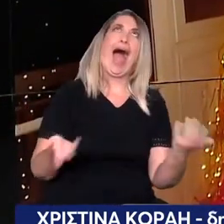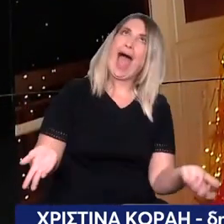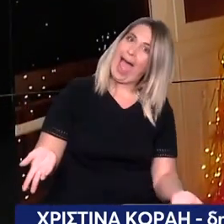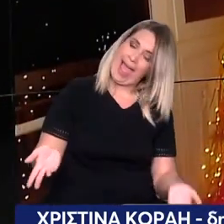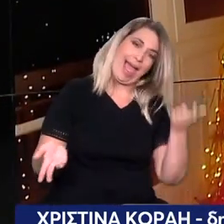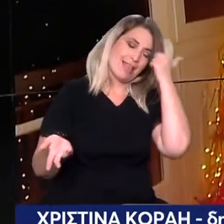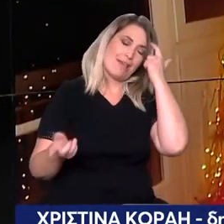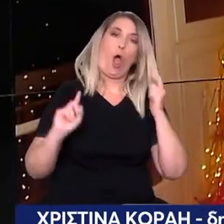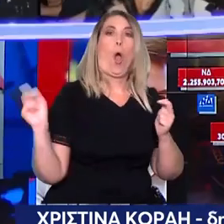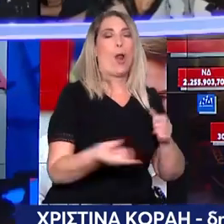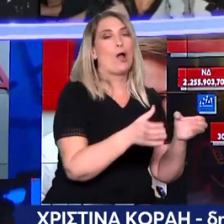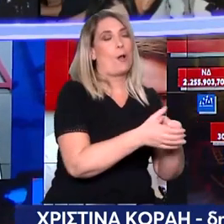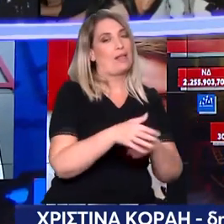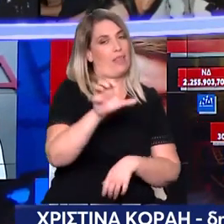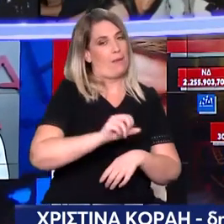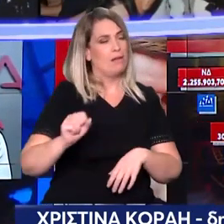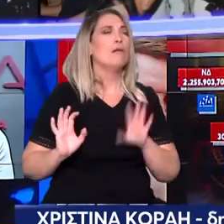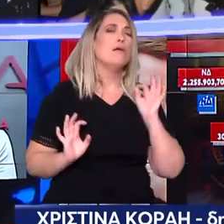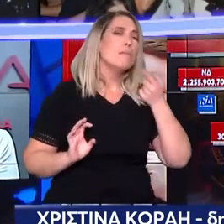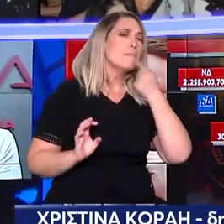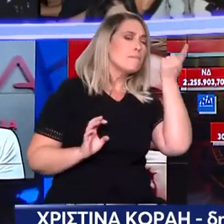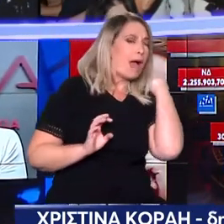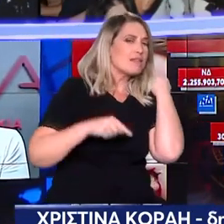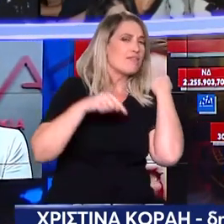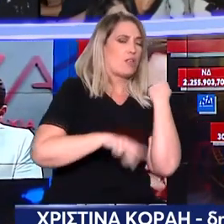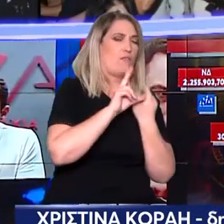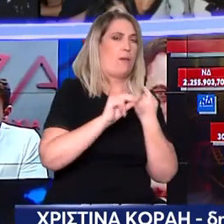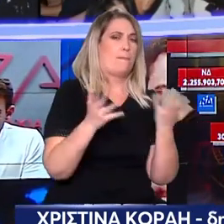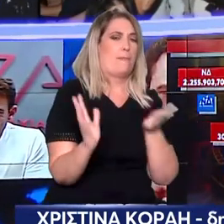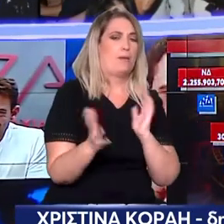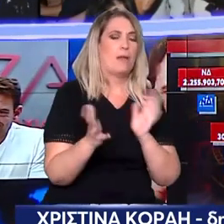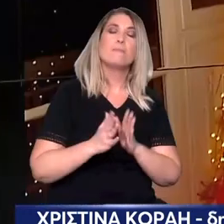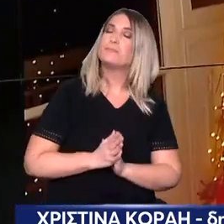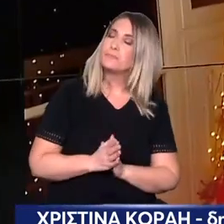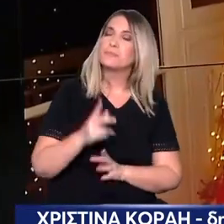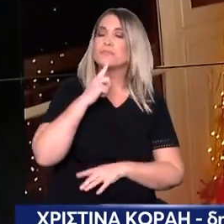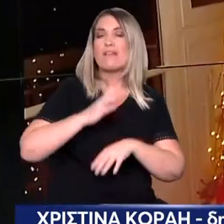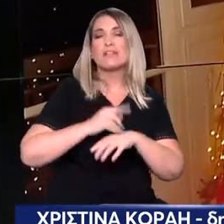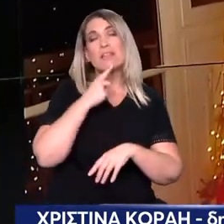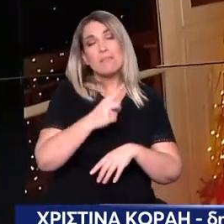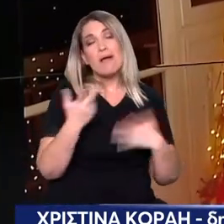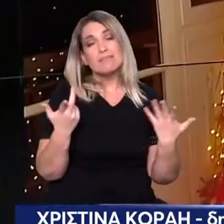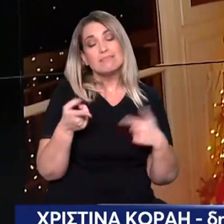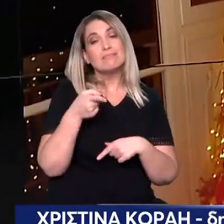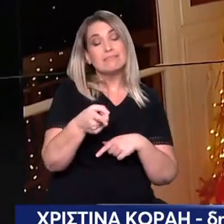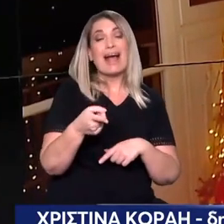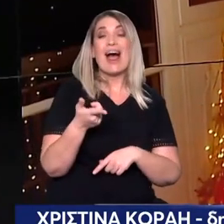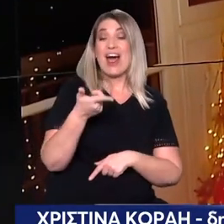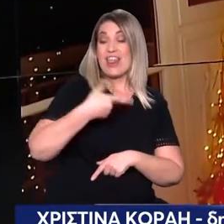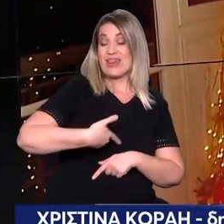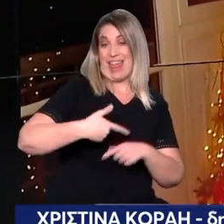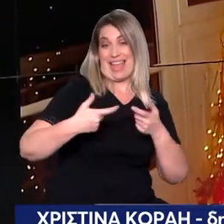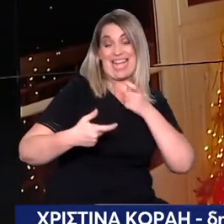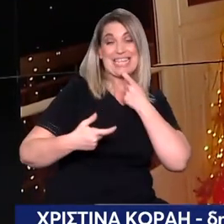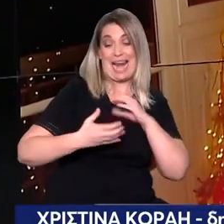λαμβάνει αλλά 6 εκατομμύρια. χαμηλαστεί και πέρυσι. Θα δούμε τώρα αν όντως υπάρχει ακόμα η ανάγκη του δανείου οπότε αυτά τα 250.000 ευρώ